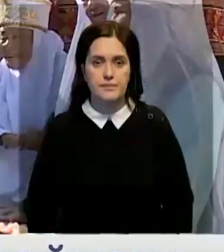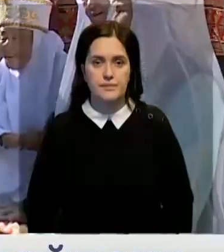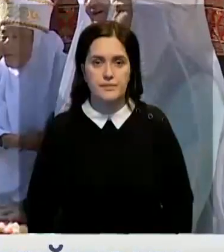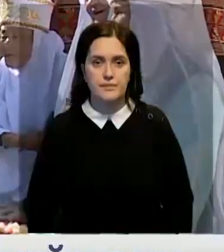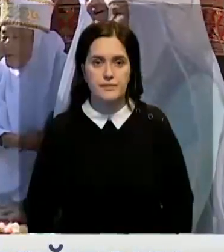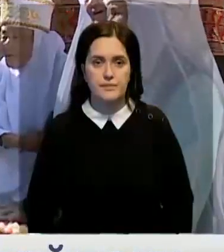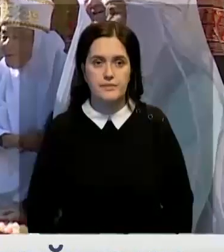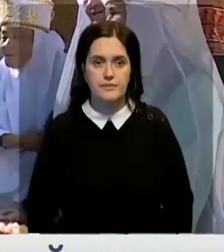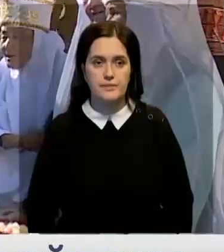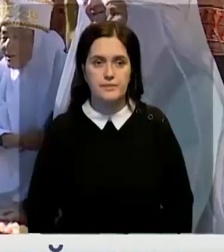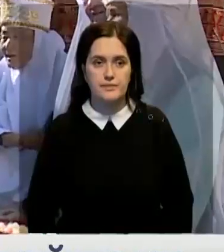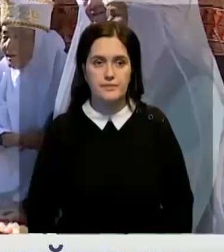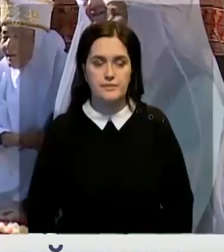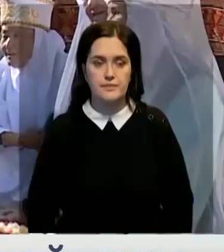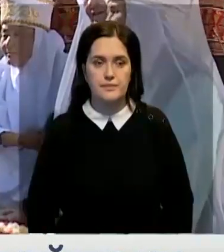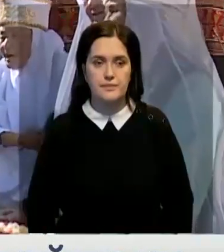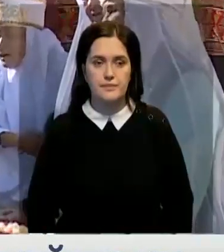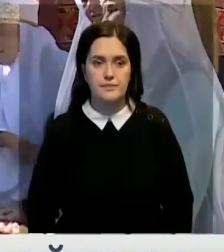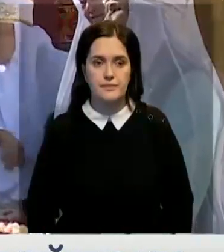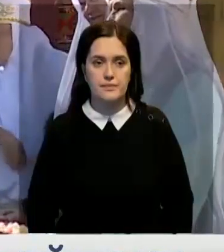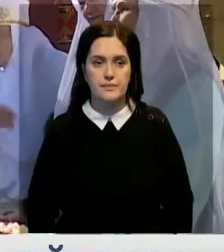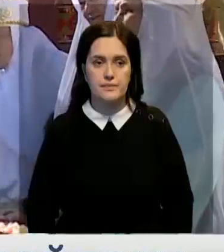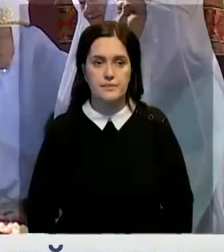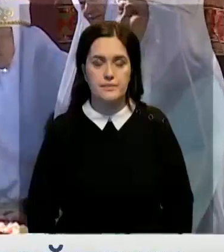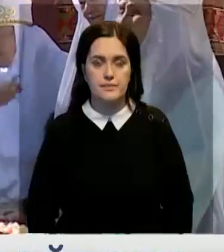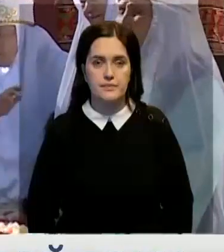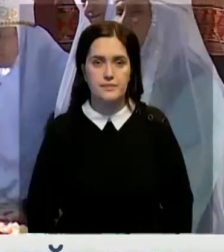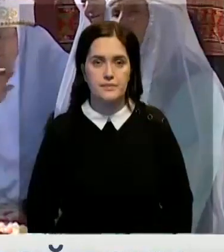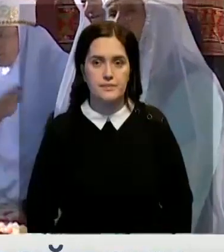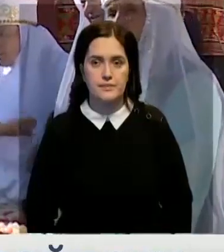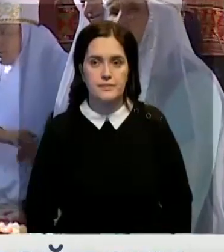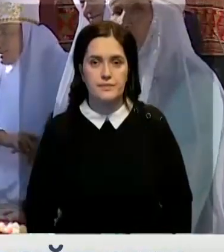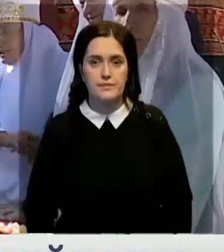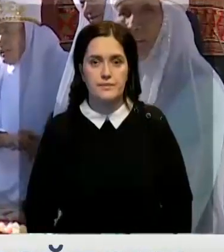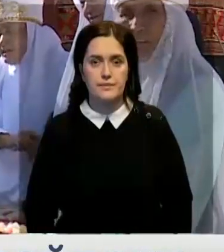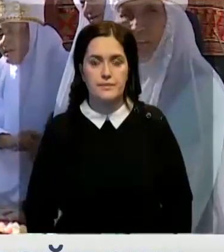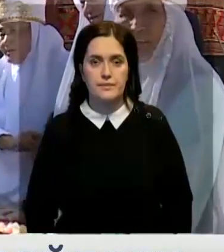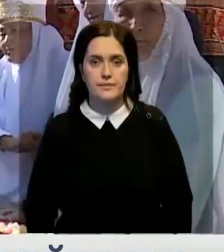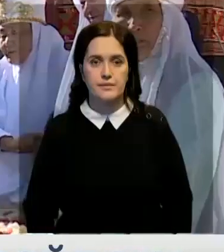Рауль Габитов, Ербулат Абишев, Самат Нагашпекула, Хабар-24, Туркестанская область.